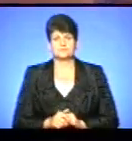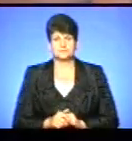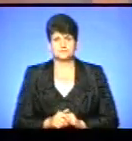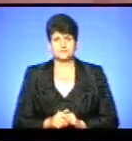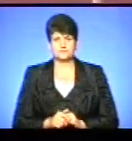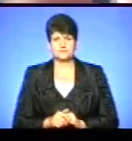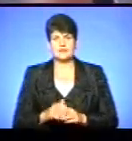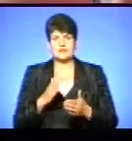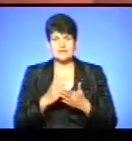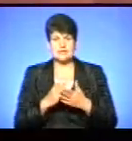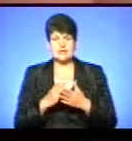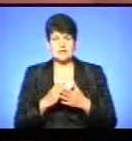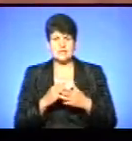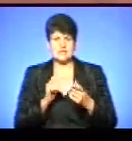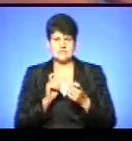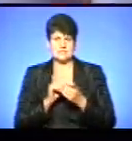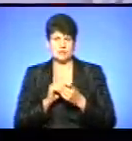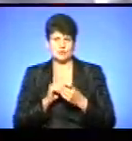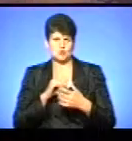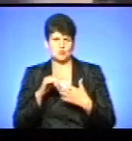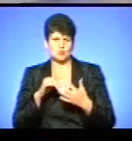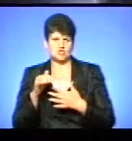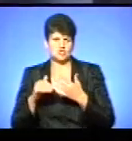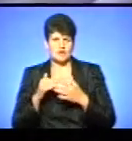Є сутички, стосовується зогінний газ.